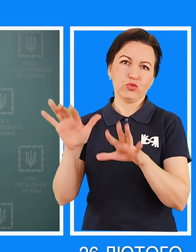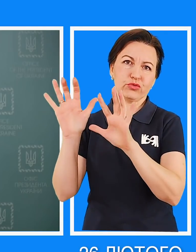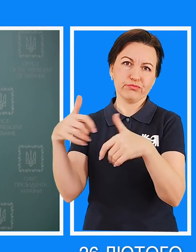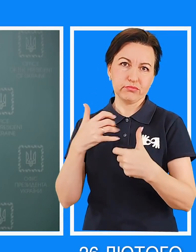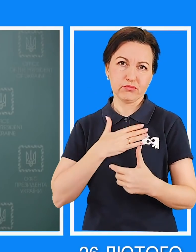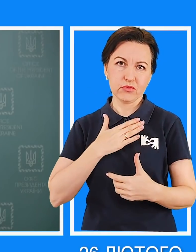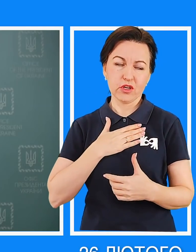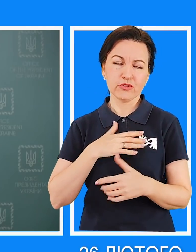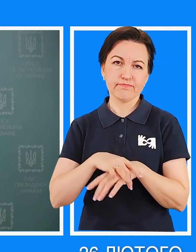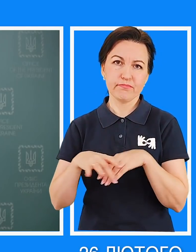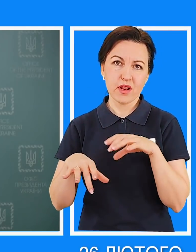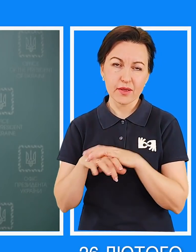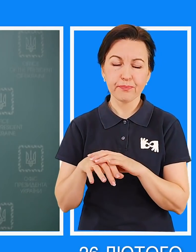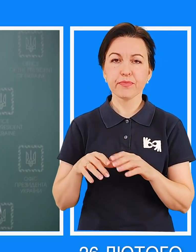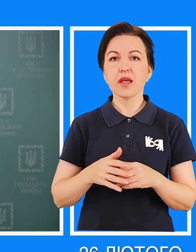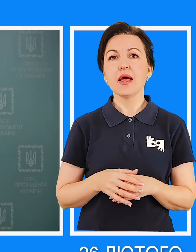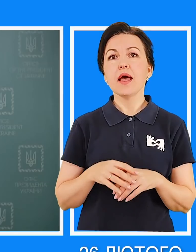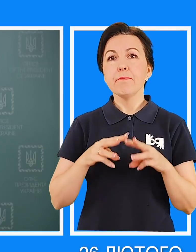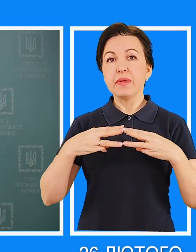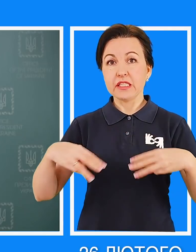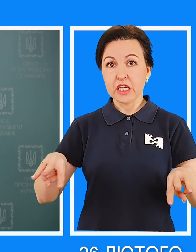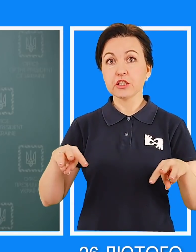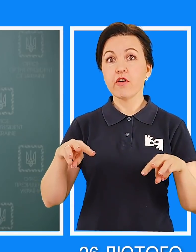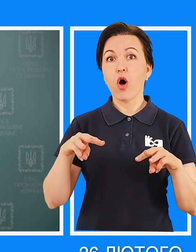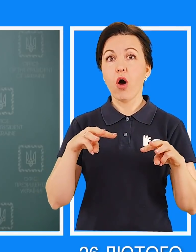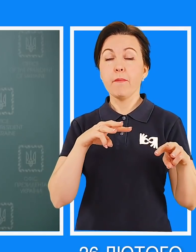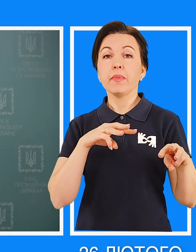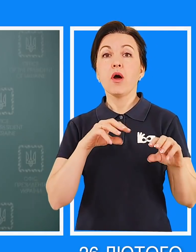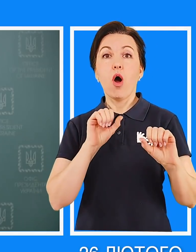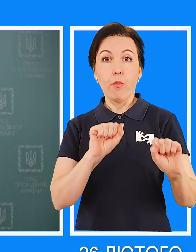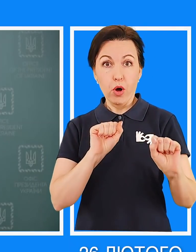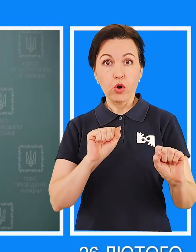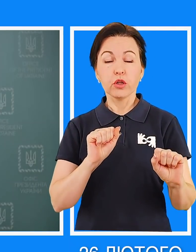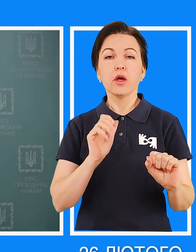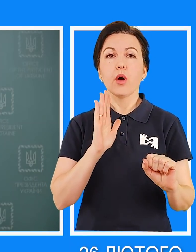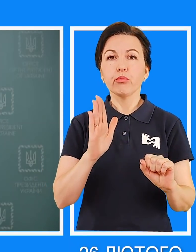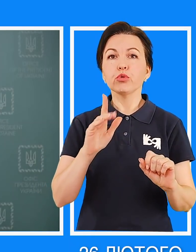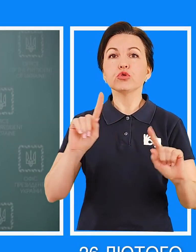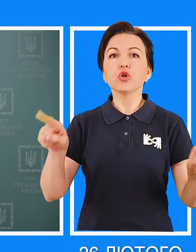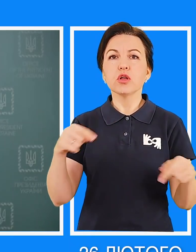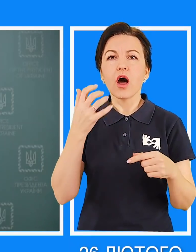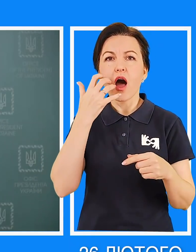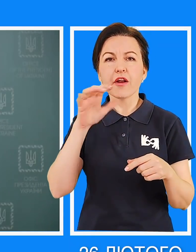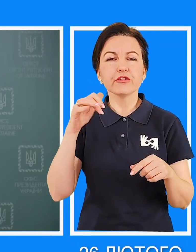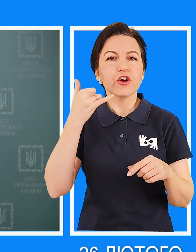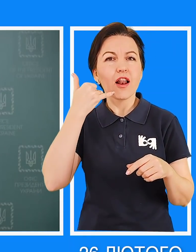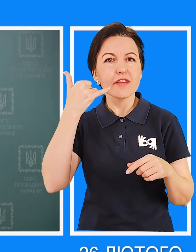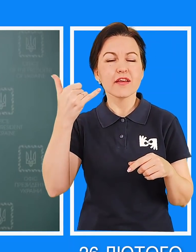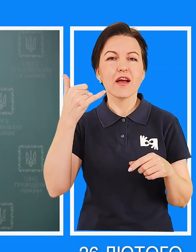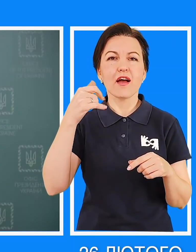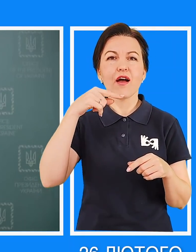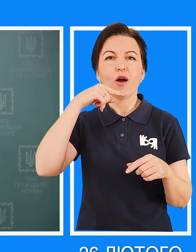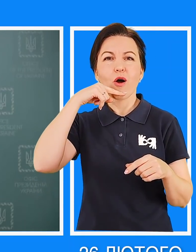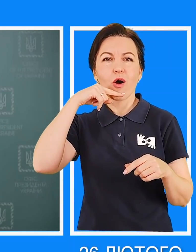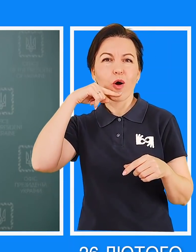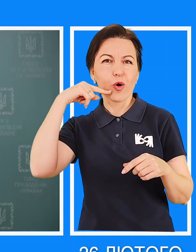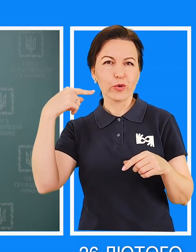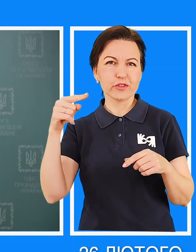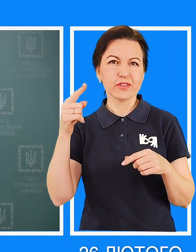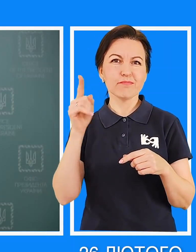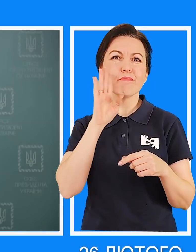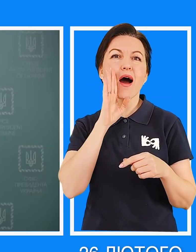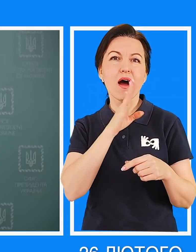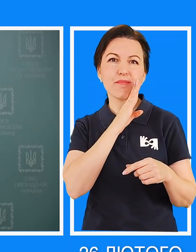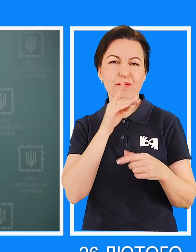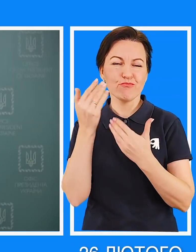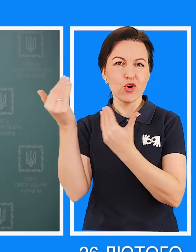осіб вже. Зараз в Міністерстві оборони буде створена гаряча лінія для російських мам, по якій вони